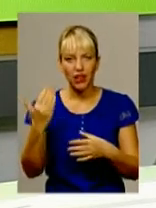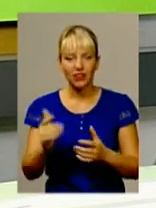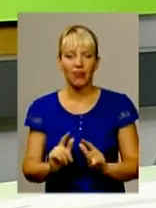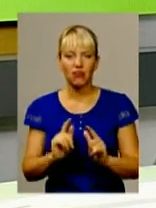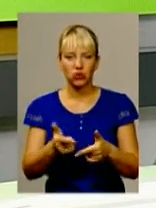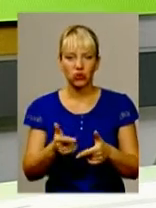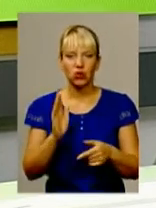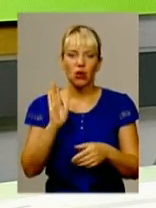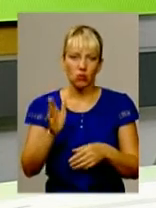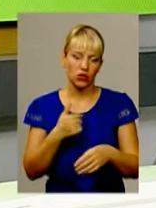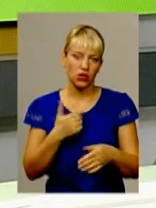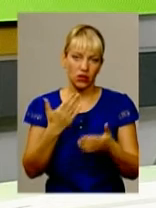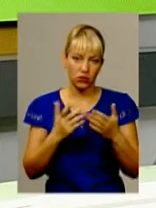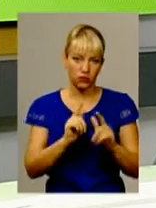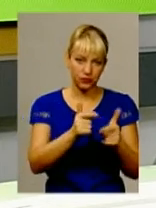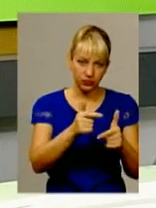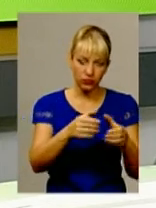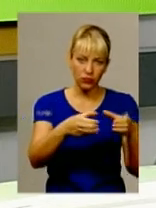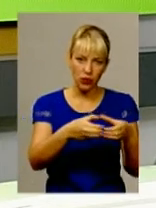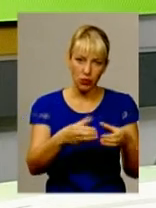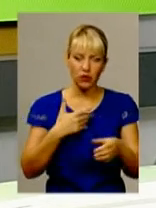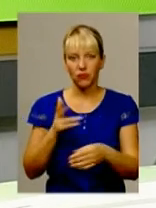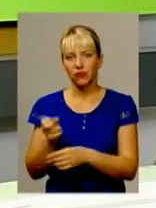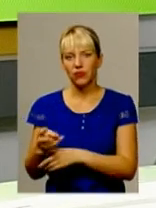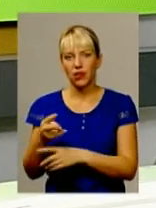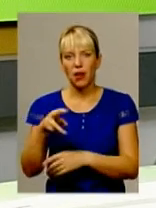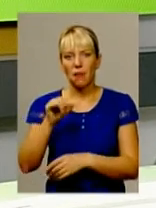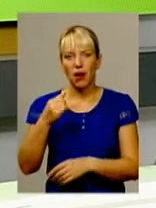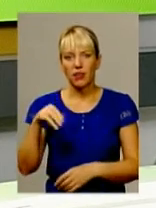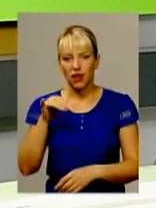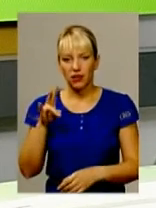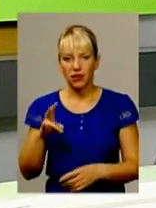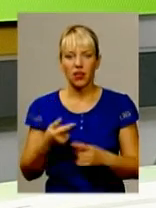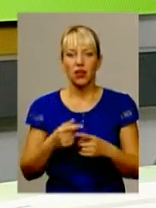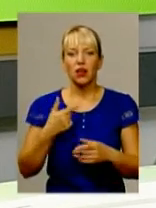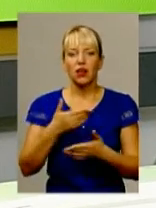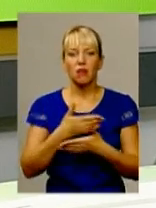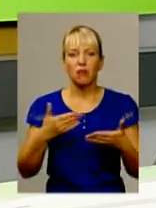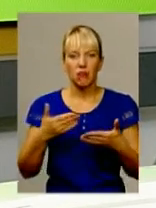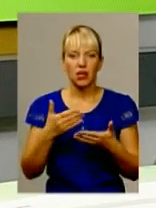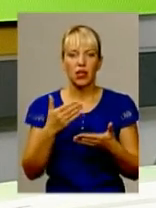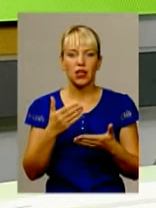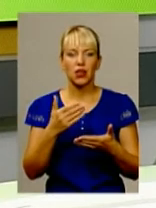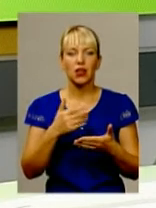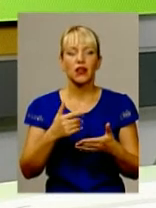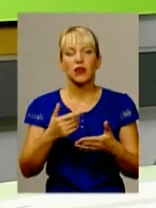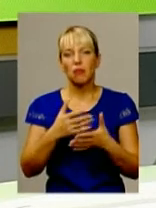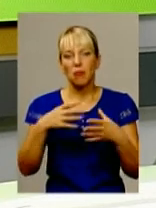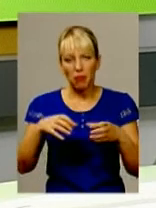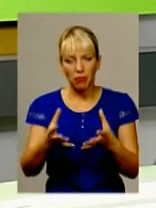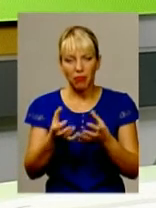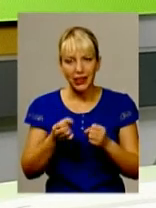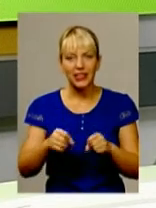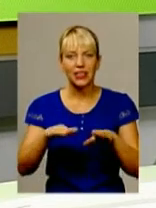виключення з Ради Майдану. Рада Майдану прийняла рішення, що є недружні партії, партії, які,